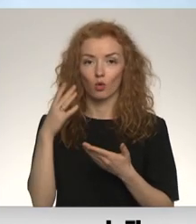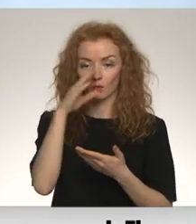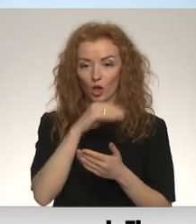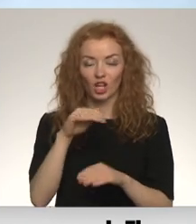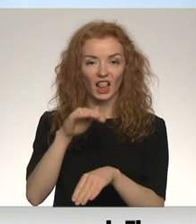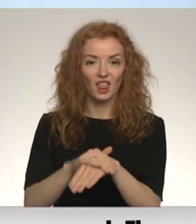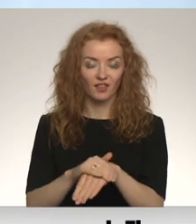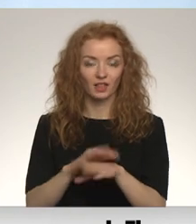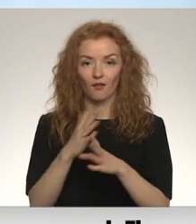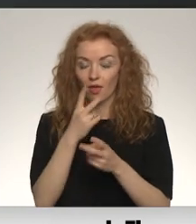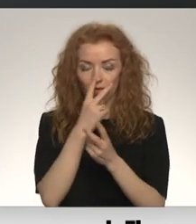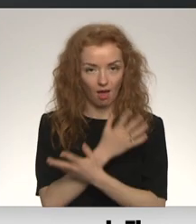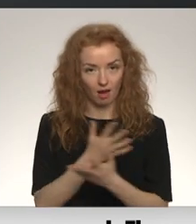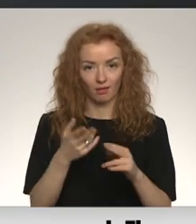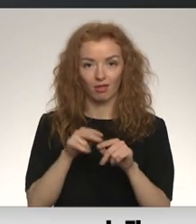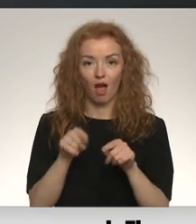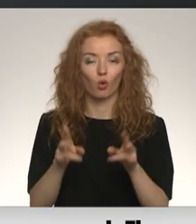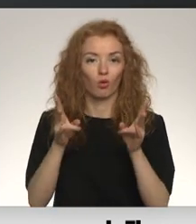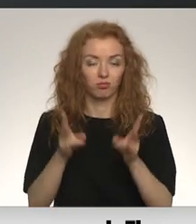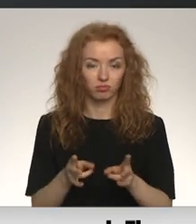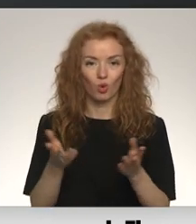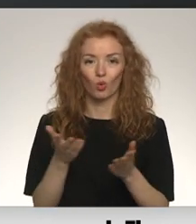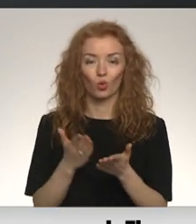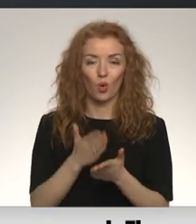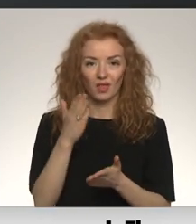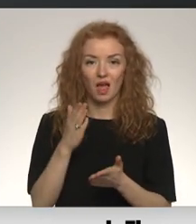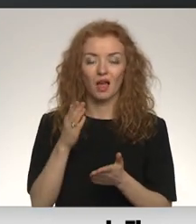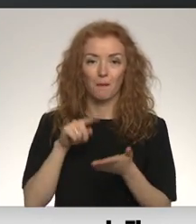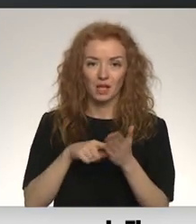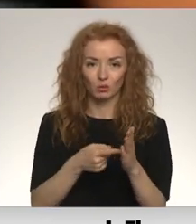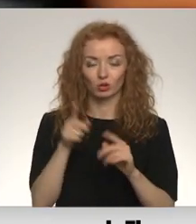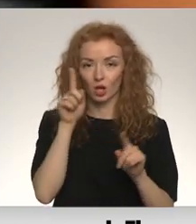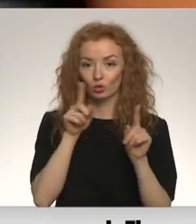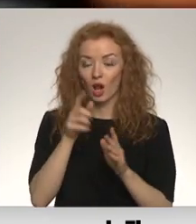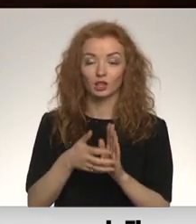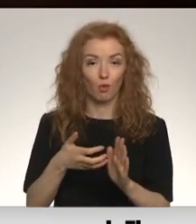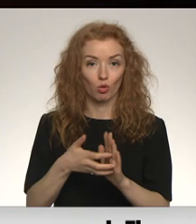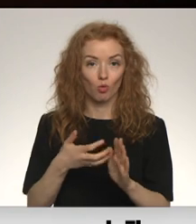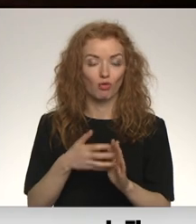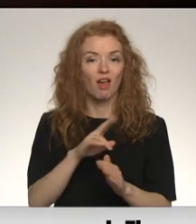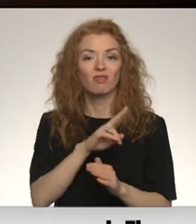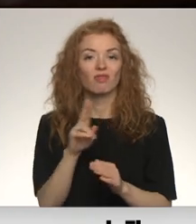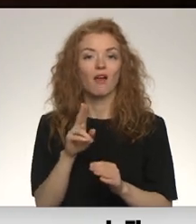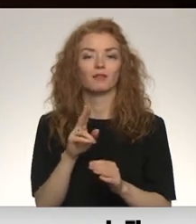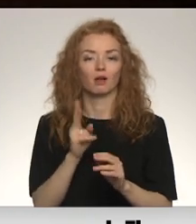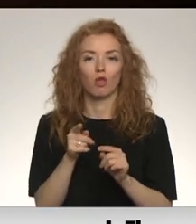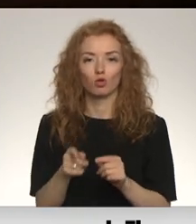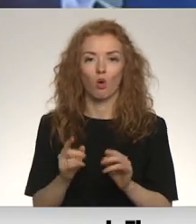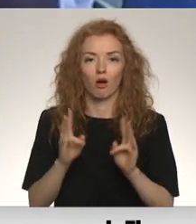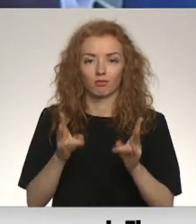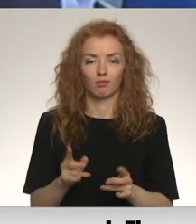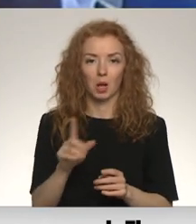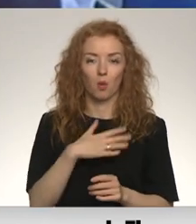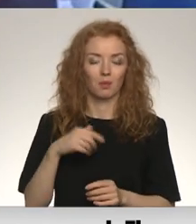identificēt vai nav redzējuši šādus gadījumus, kur notiek piespiedu seksuālā izmantošana. Nevis, ka šādu gadījumu ir maz.